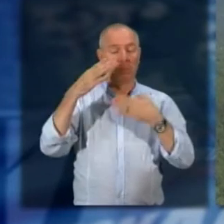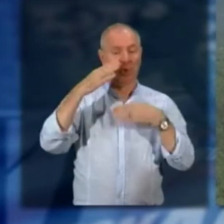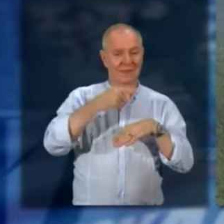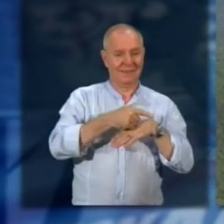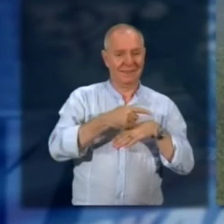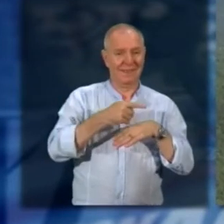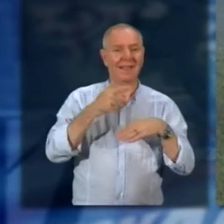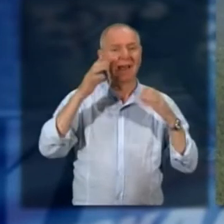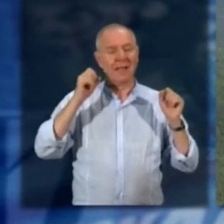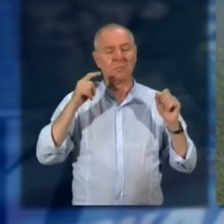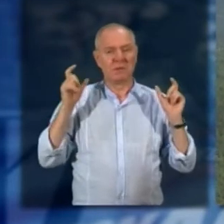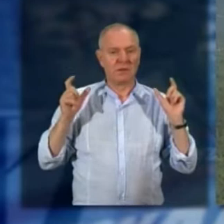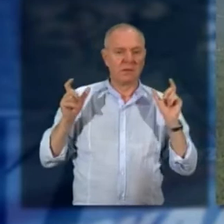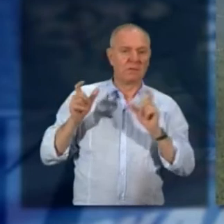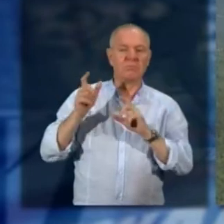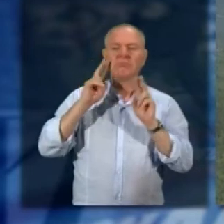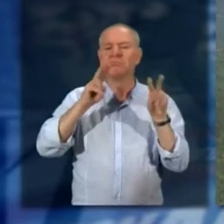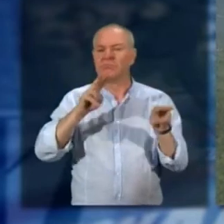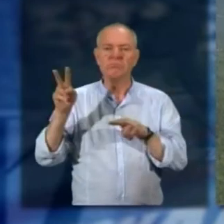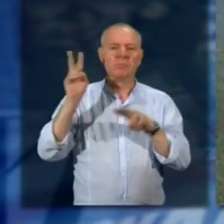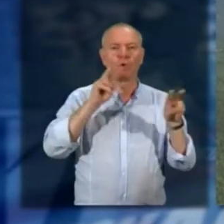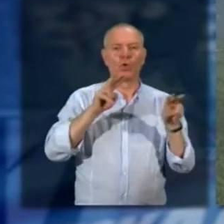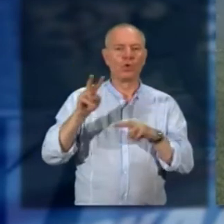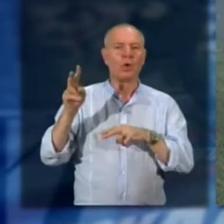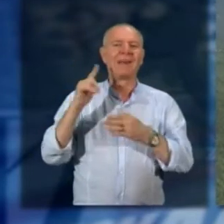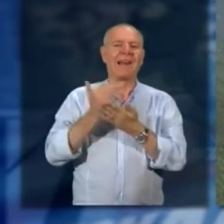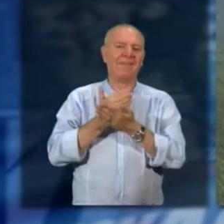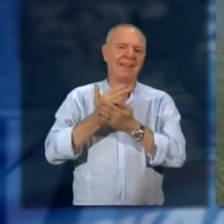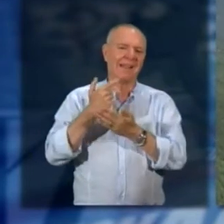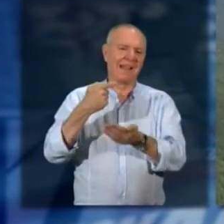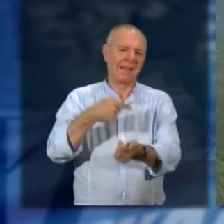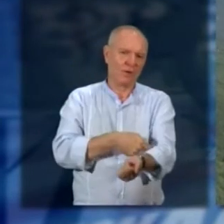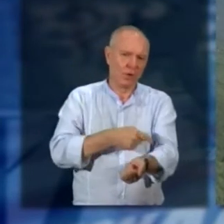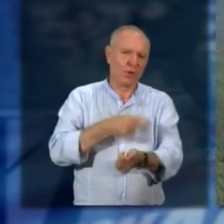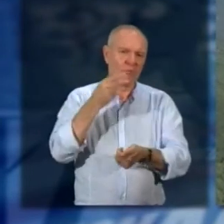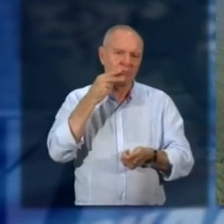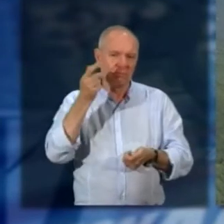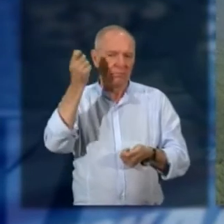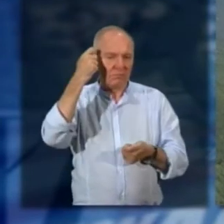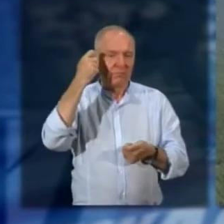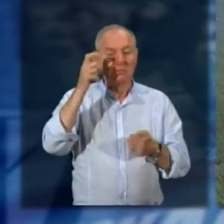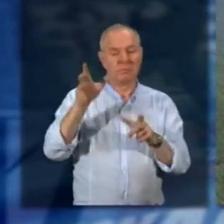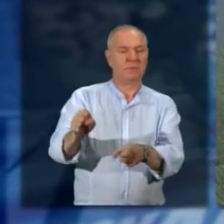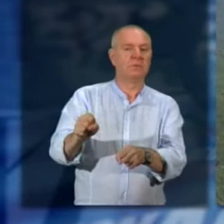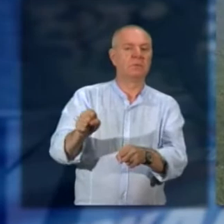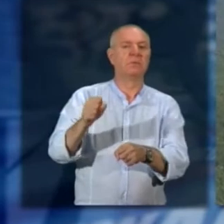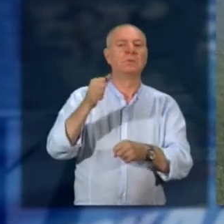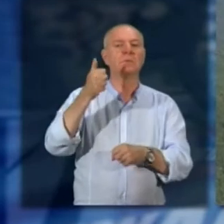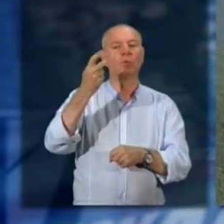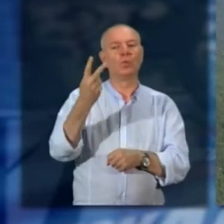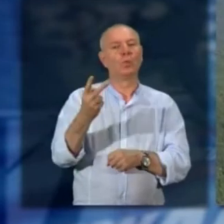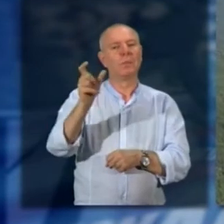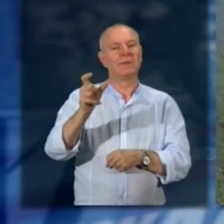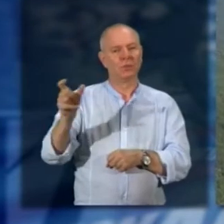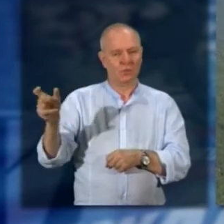liquida operativa del Nord durante l'attività di prevenzione del consumo di stupefacenti nel corso di un controllo stradale hanno segnalato alla prefettura due